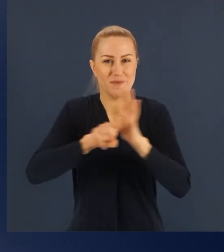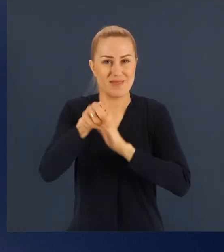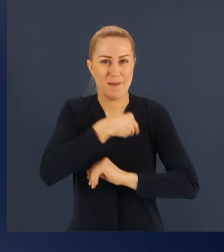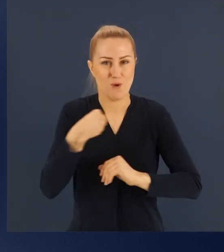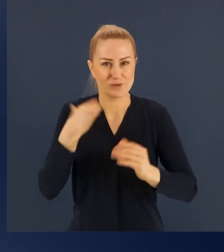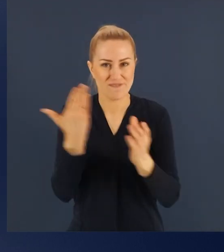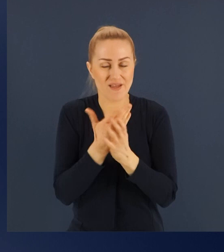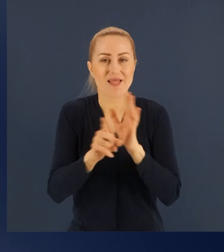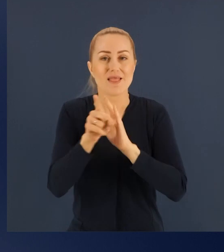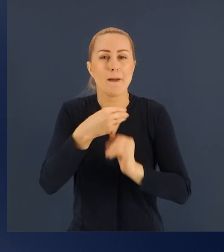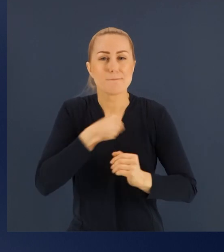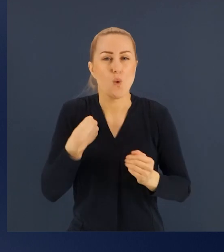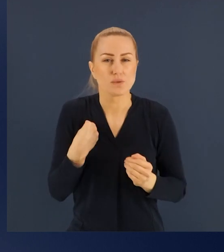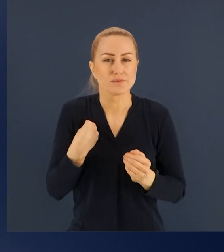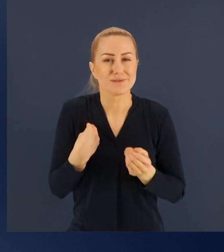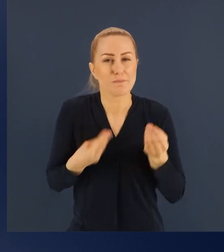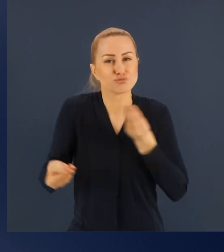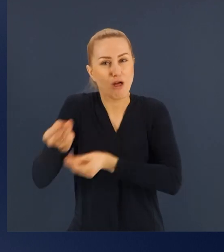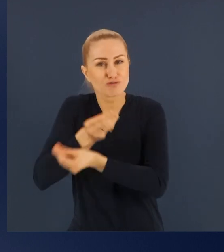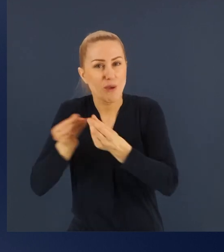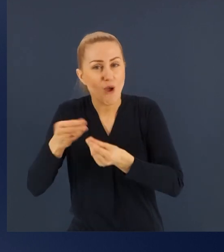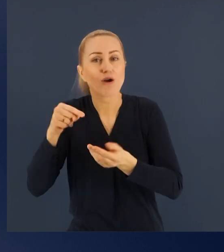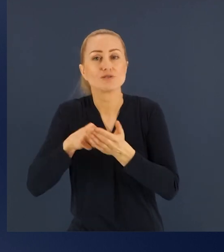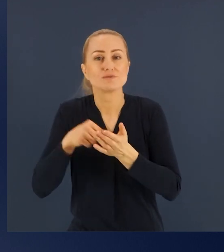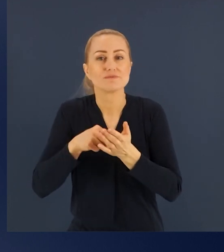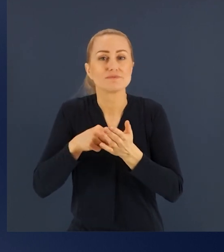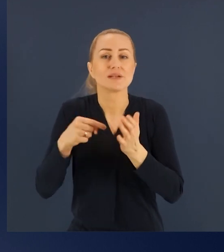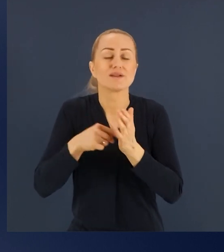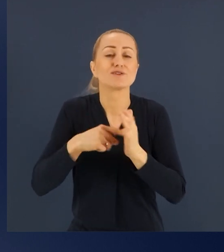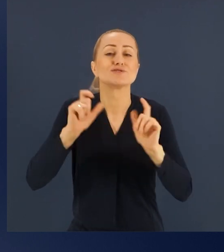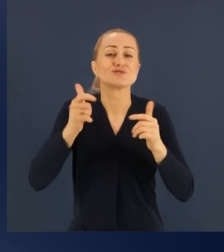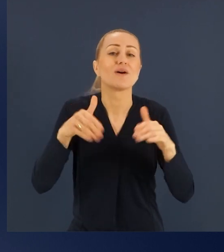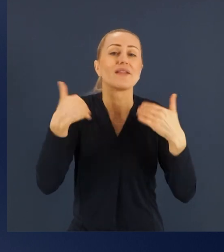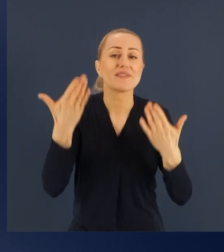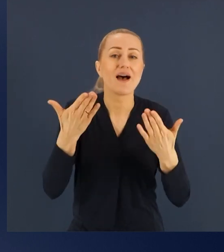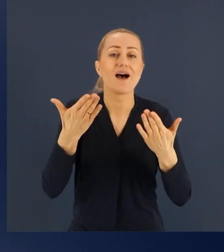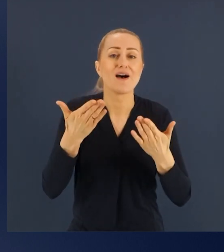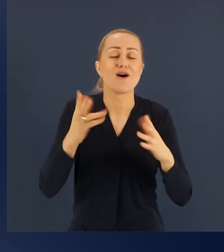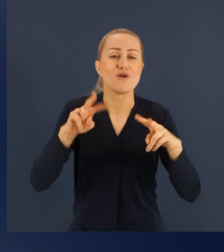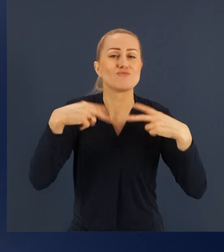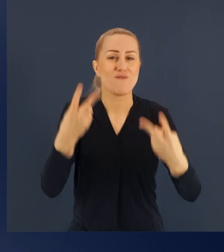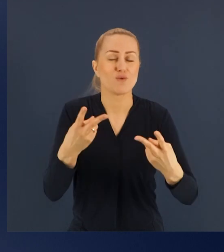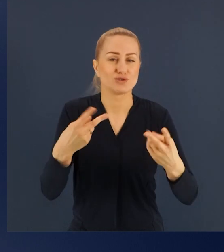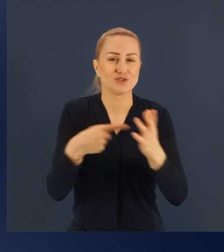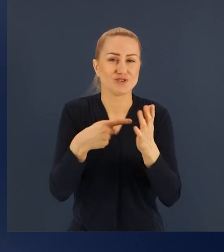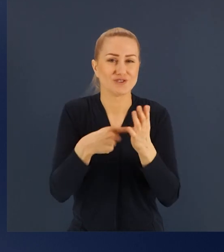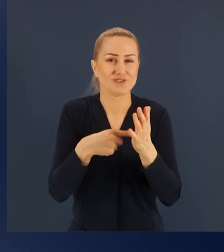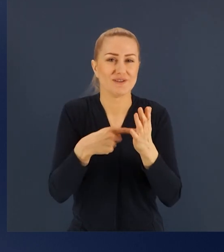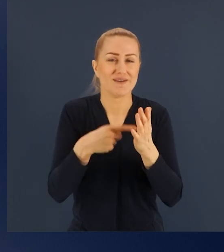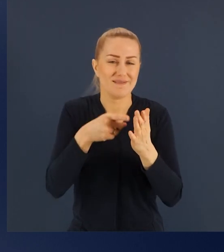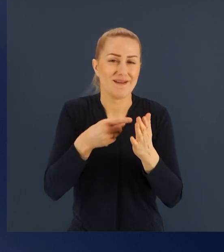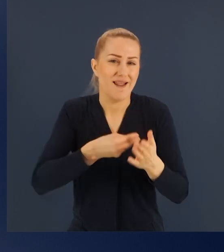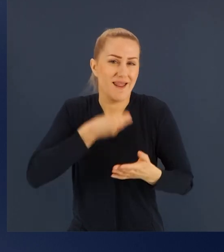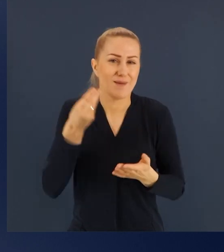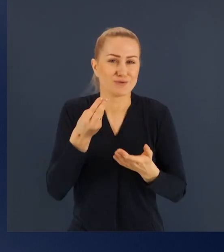możliwe, wrócić z powrotem na drogę jak najbardziej dynamicznego rozwoju, żeby mogli wrócić do swojej działalności. O